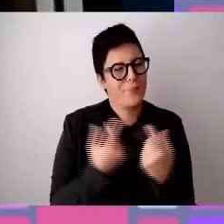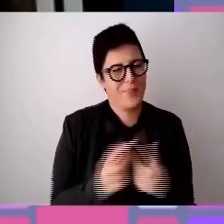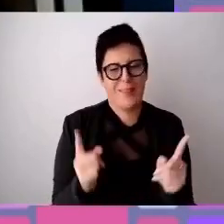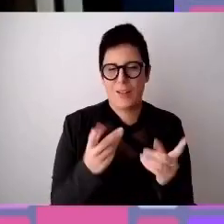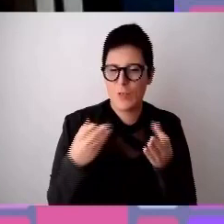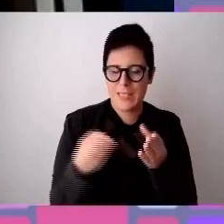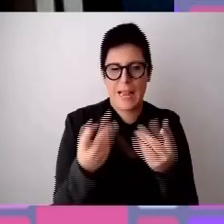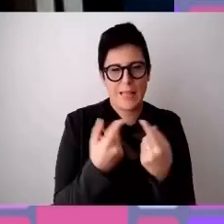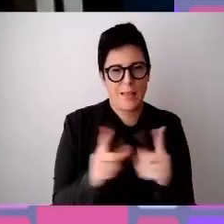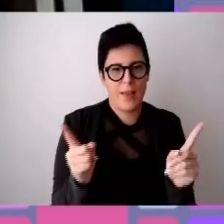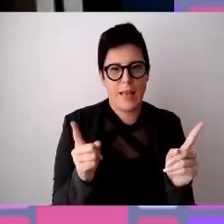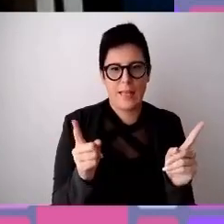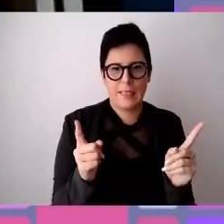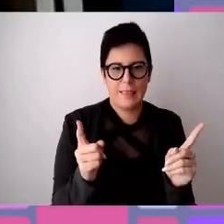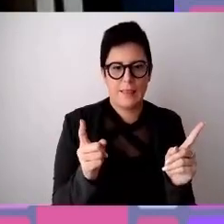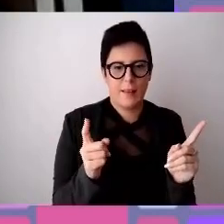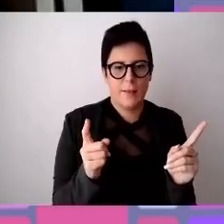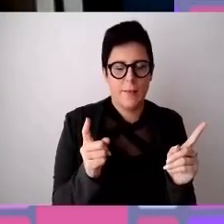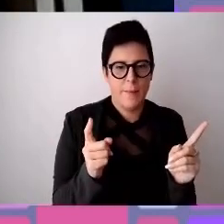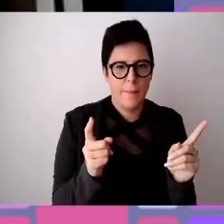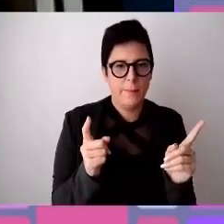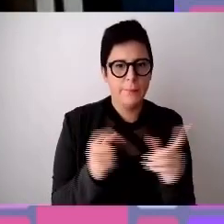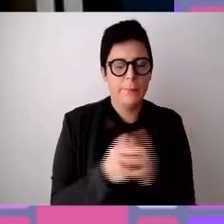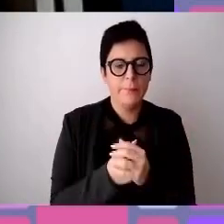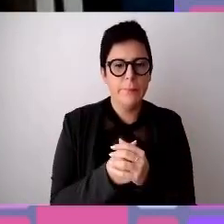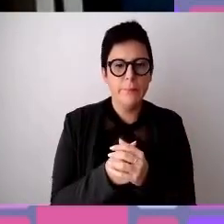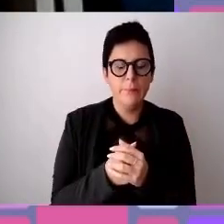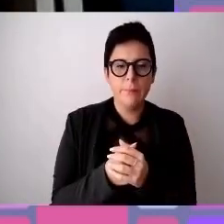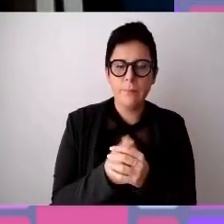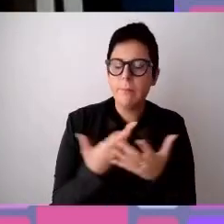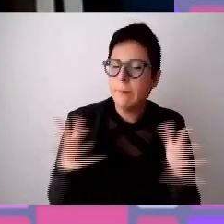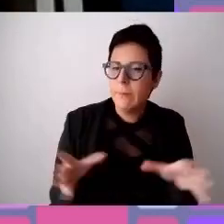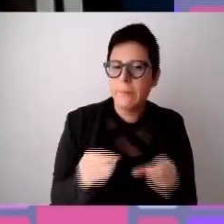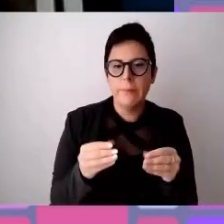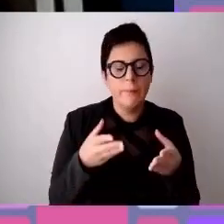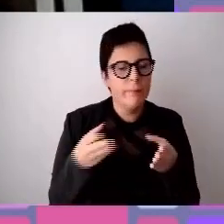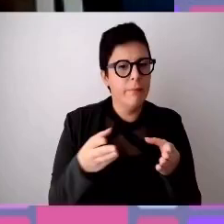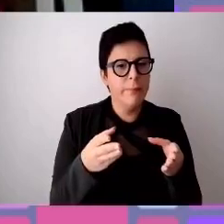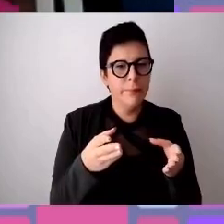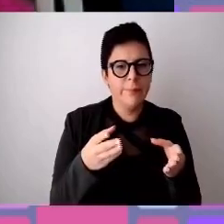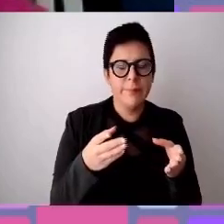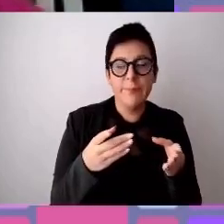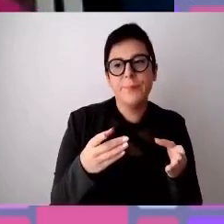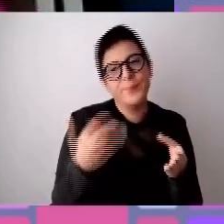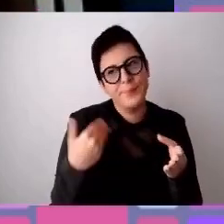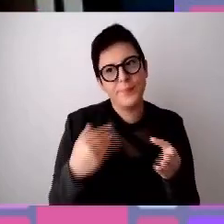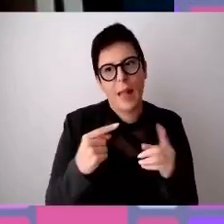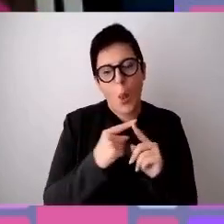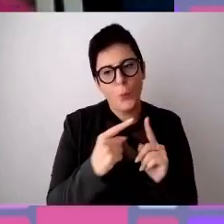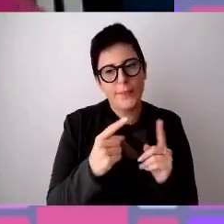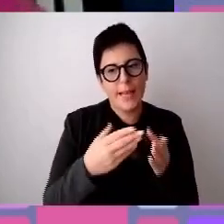adesso agli altri direttori, che si sia comunque imbottata questa strada. È lunga, come dici tu, però